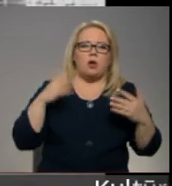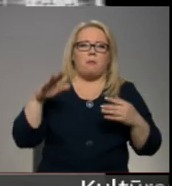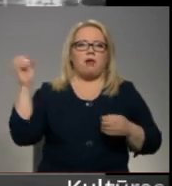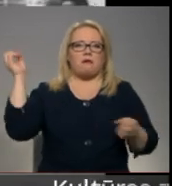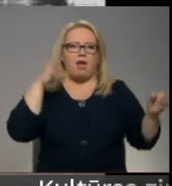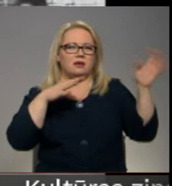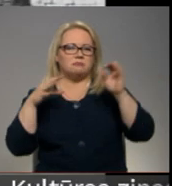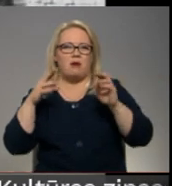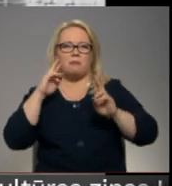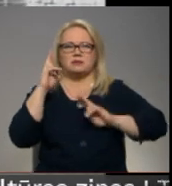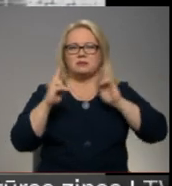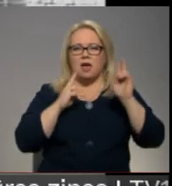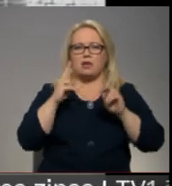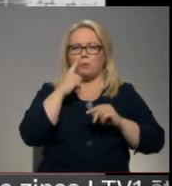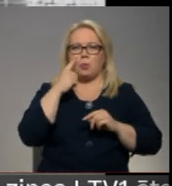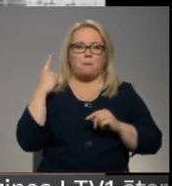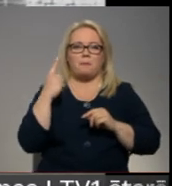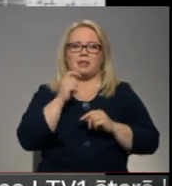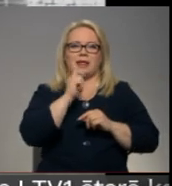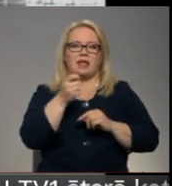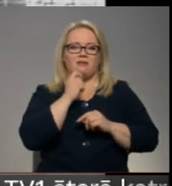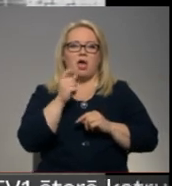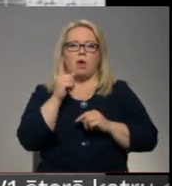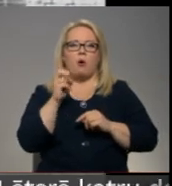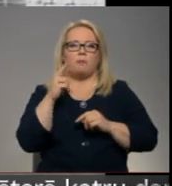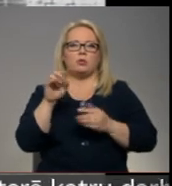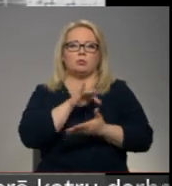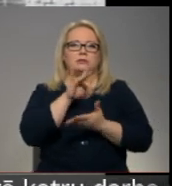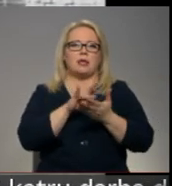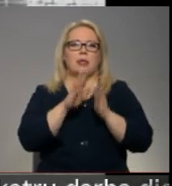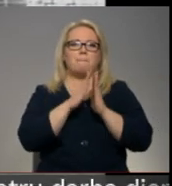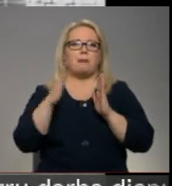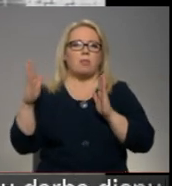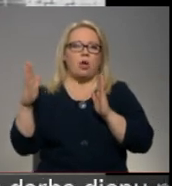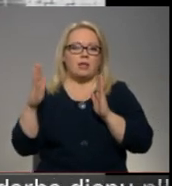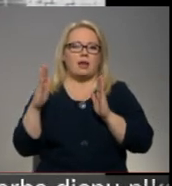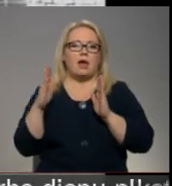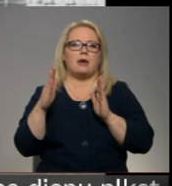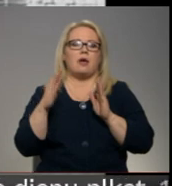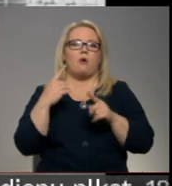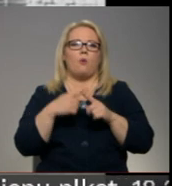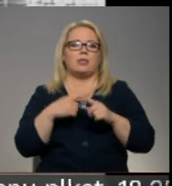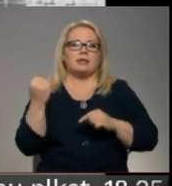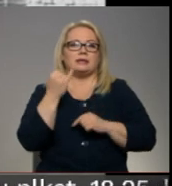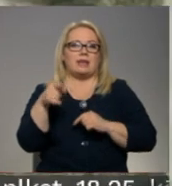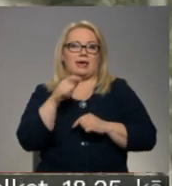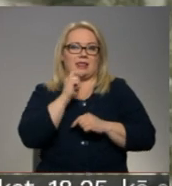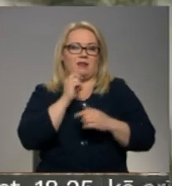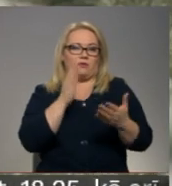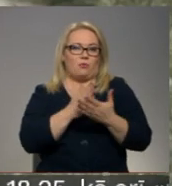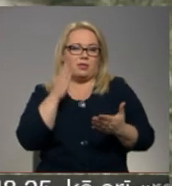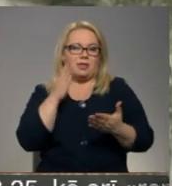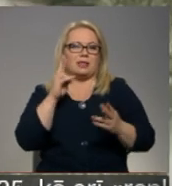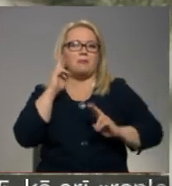un arī tikko sniedzīja interviju Pompidū centra bibliotēkai. Un interesanti, ka šī intervija bija tieši par